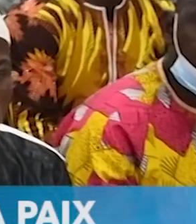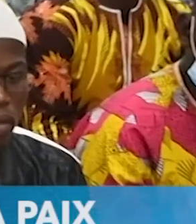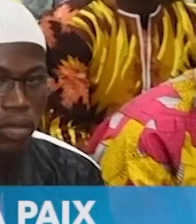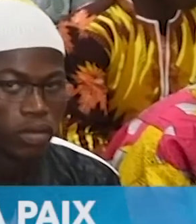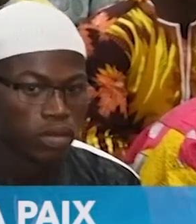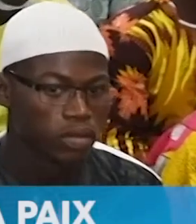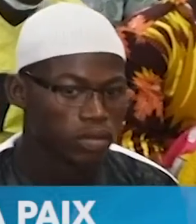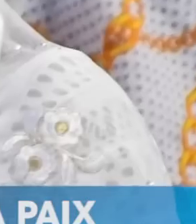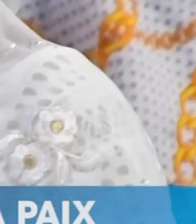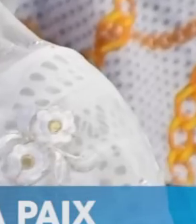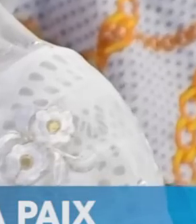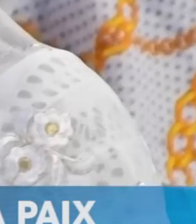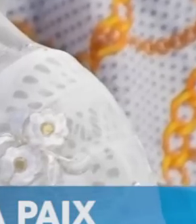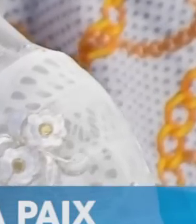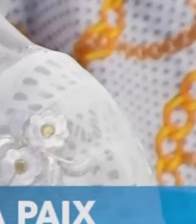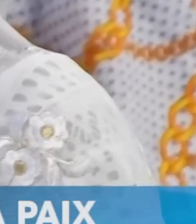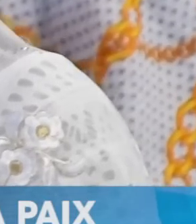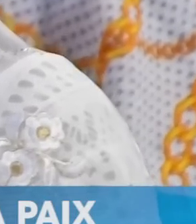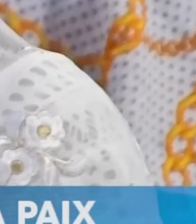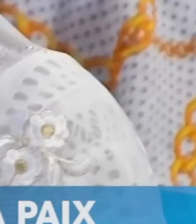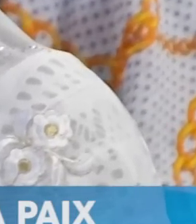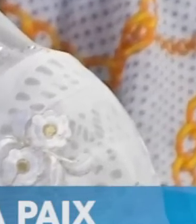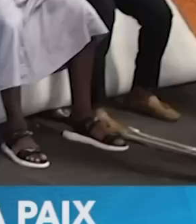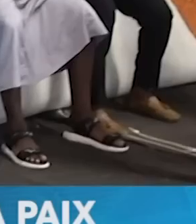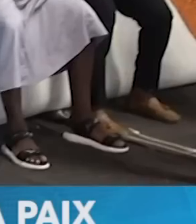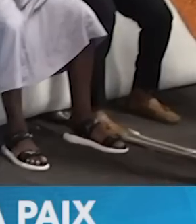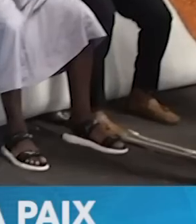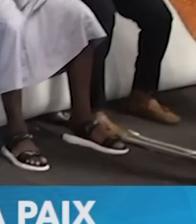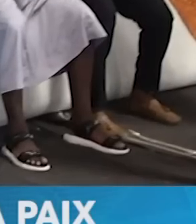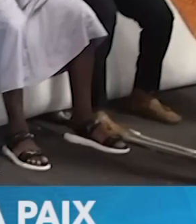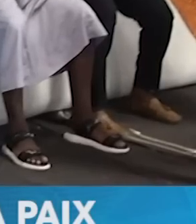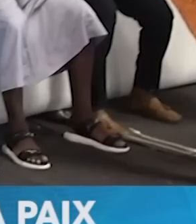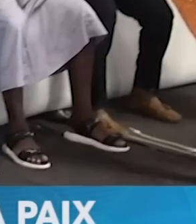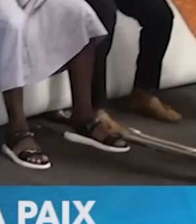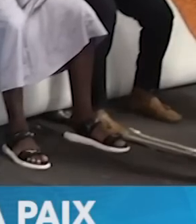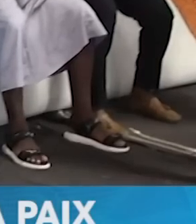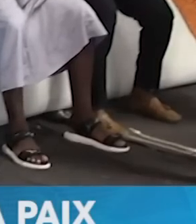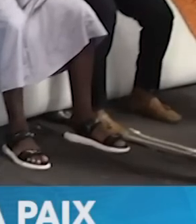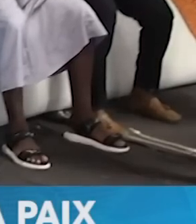reporters de Mouaké à Abidjan vous seront bien sûr proposés dans cette édition de la mi-journée.